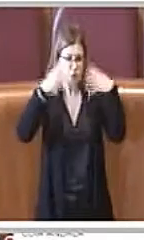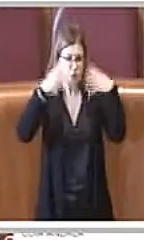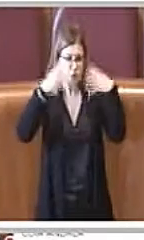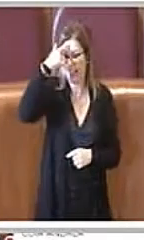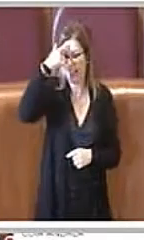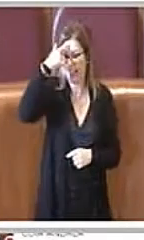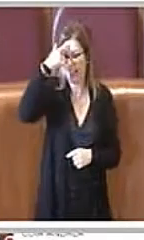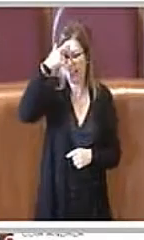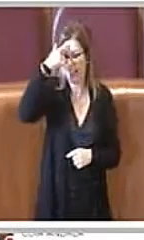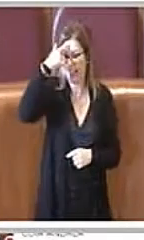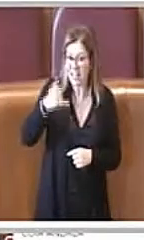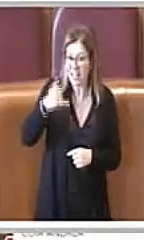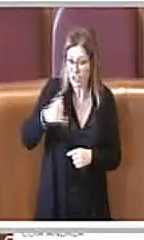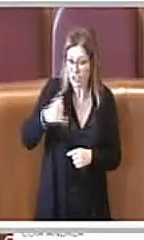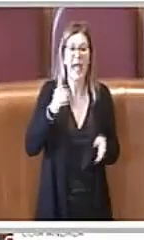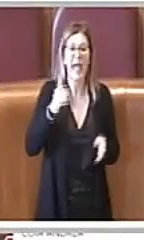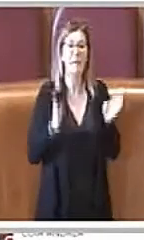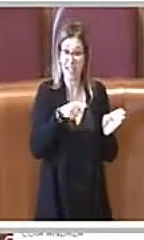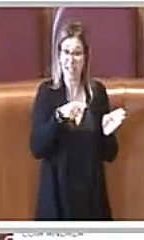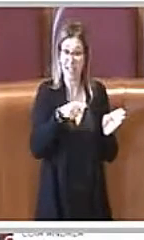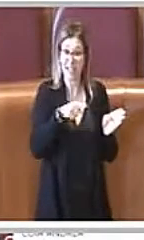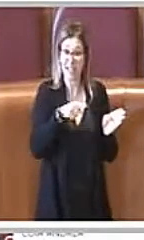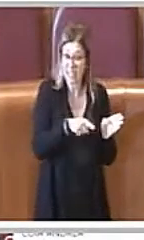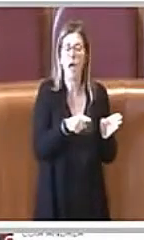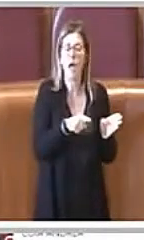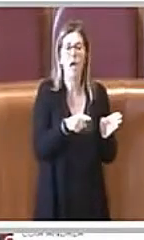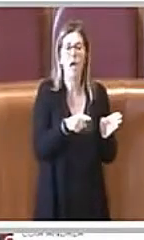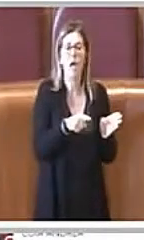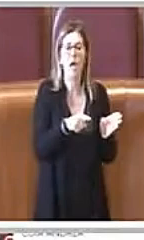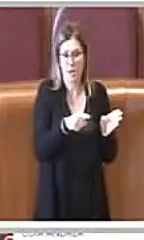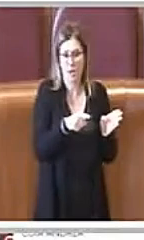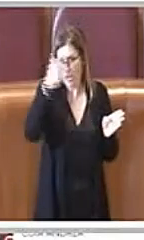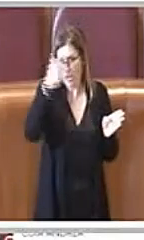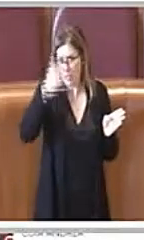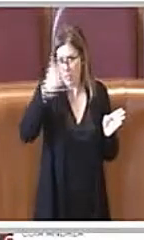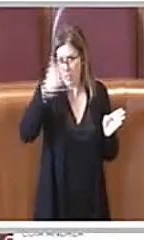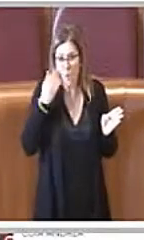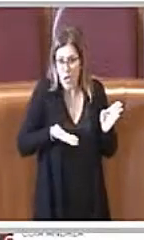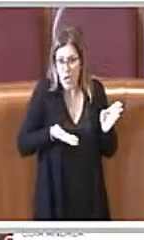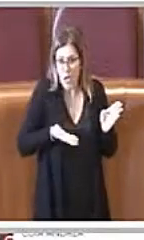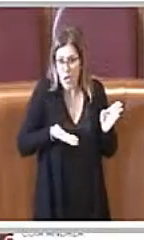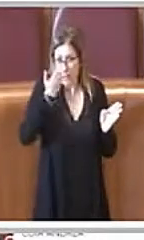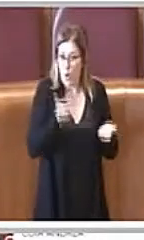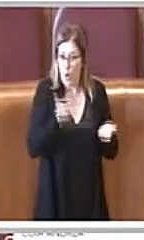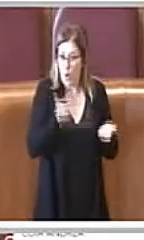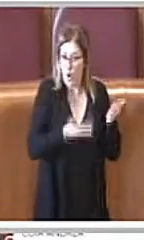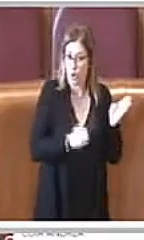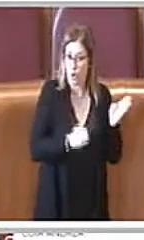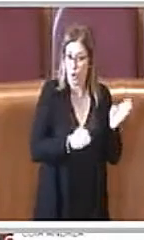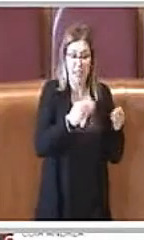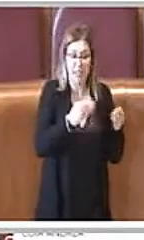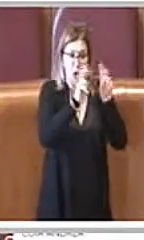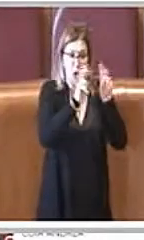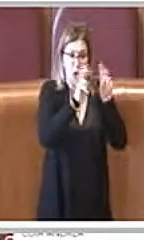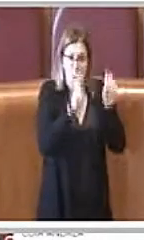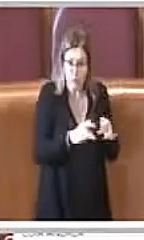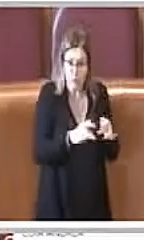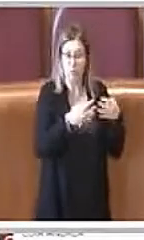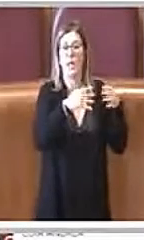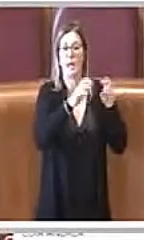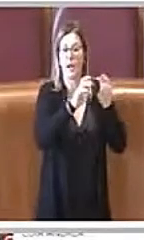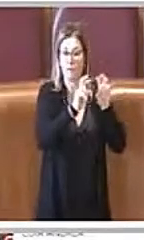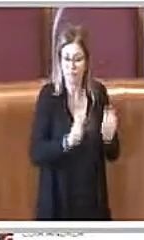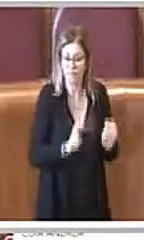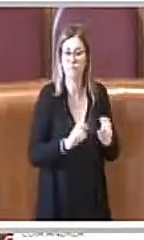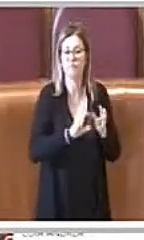'intelligenza e le macchine, per cui l'intelligenza umana è superiore a quella delle macchine e io la vedo così. Quindi il tema del lavoro agile è